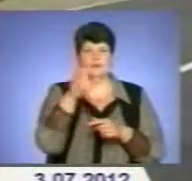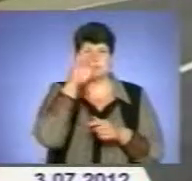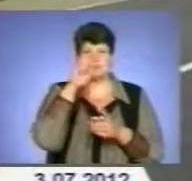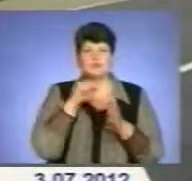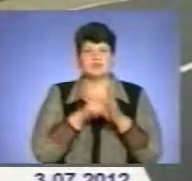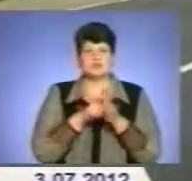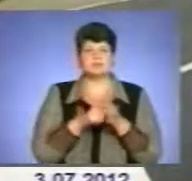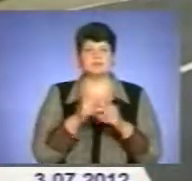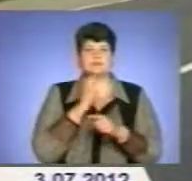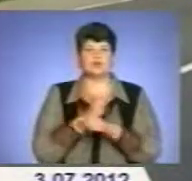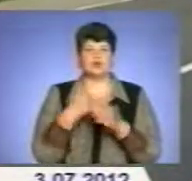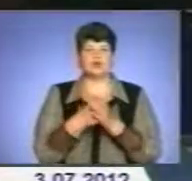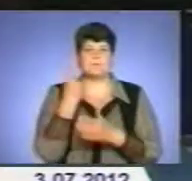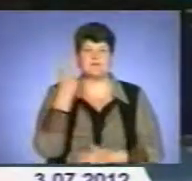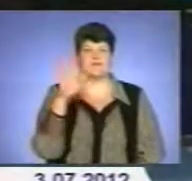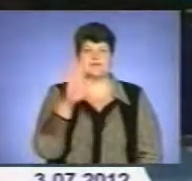1 вересня.